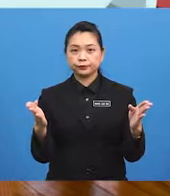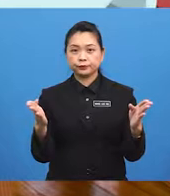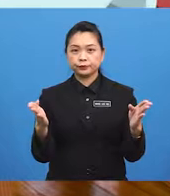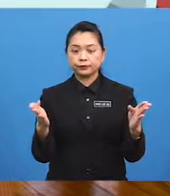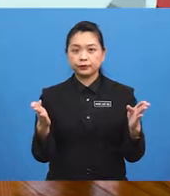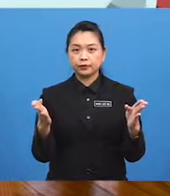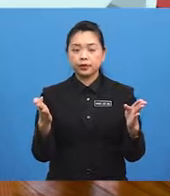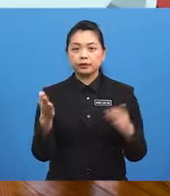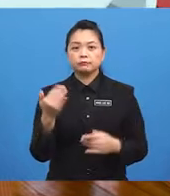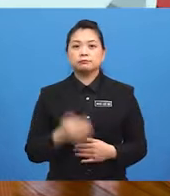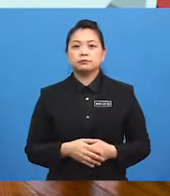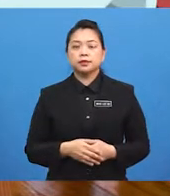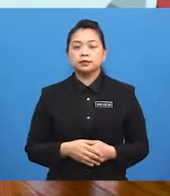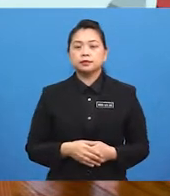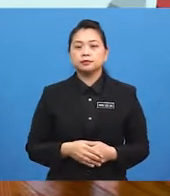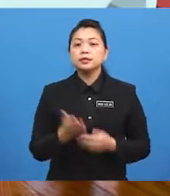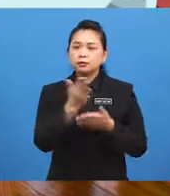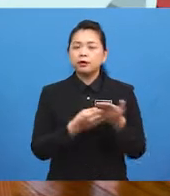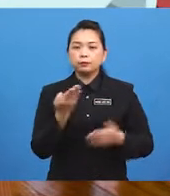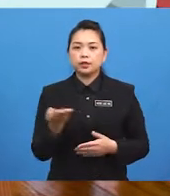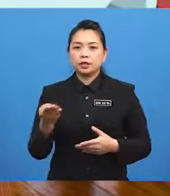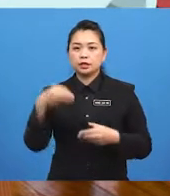Let's arrange some things in here